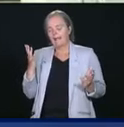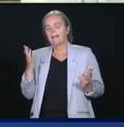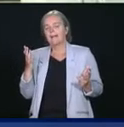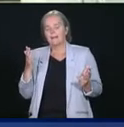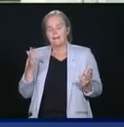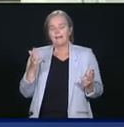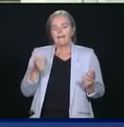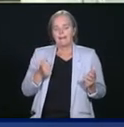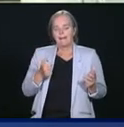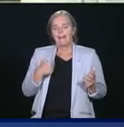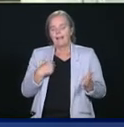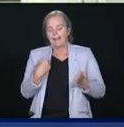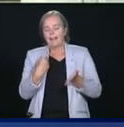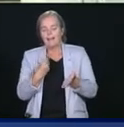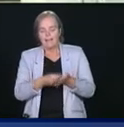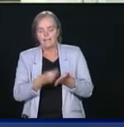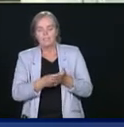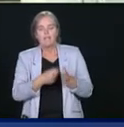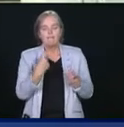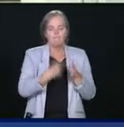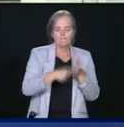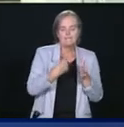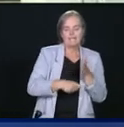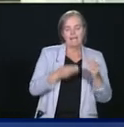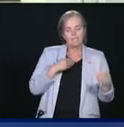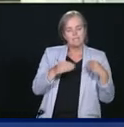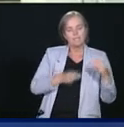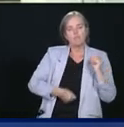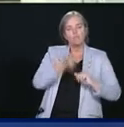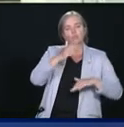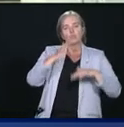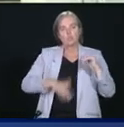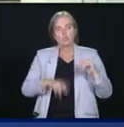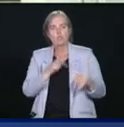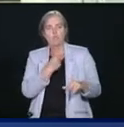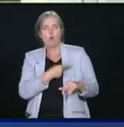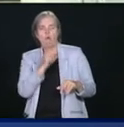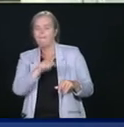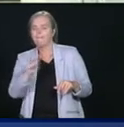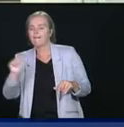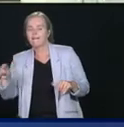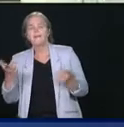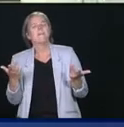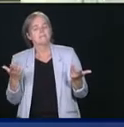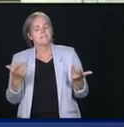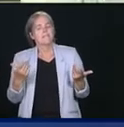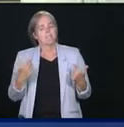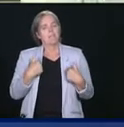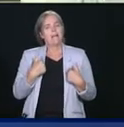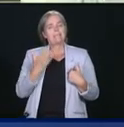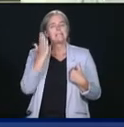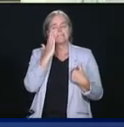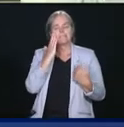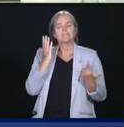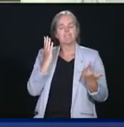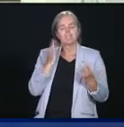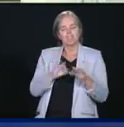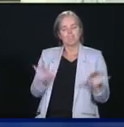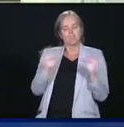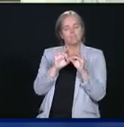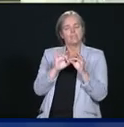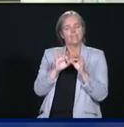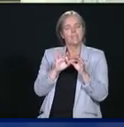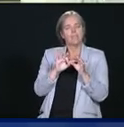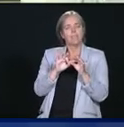au niveau fiscal que certaines provinces, et donc nous reconnaissons l'importance d'aider à